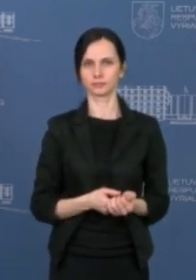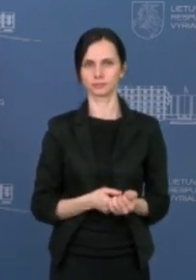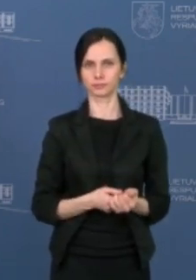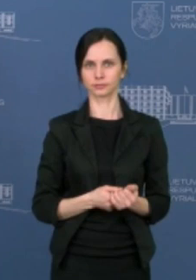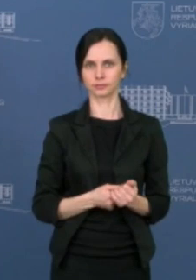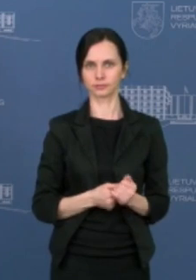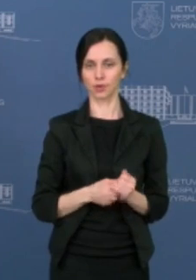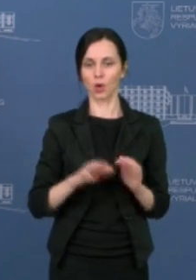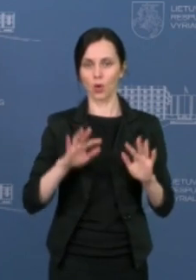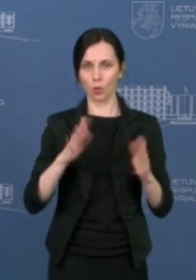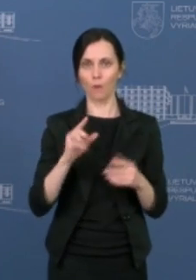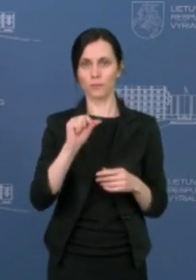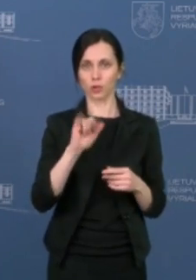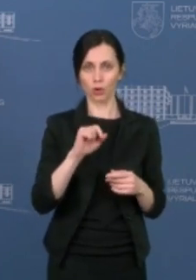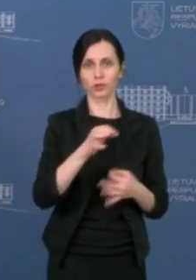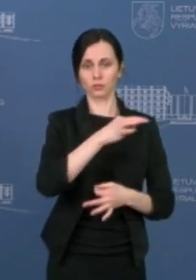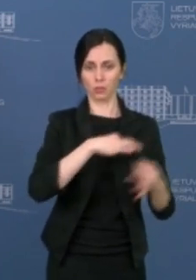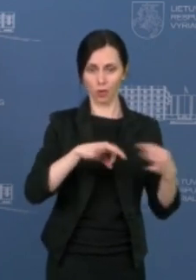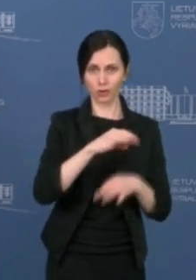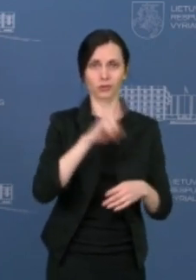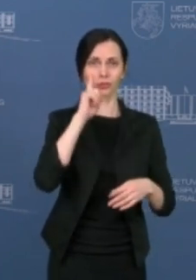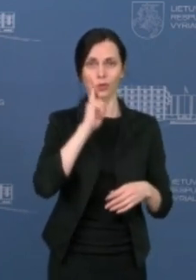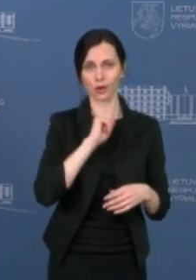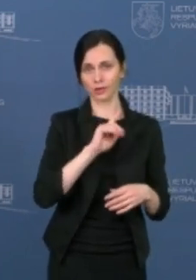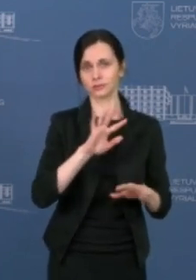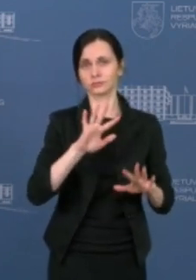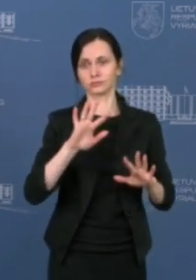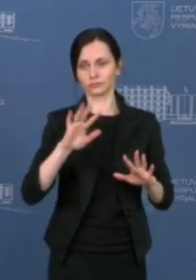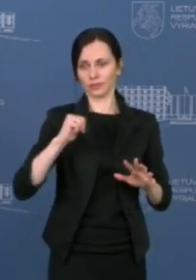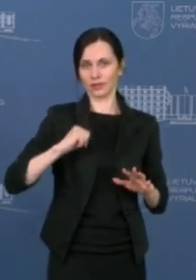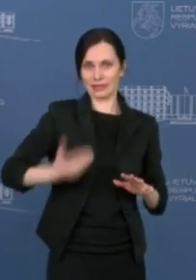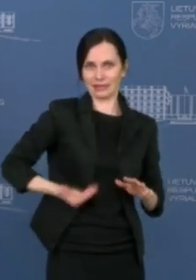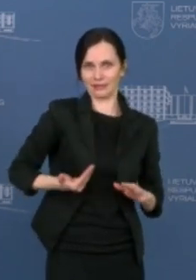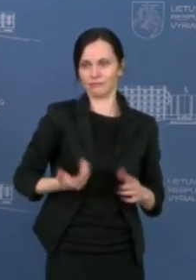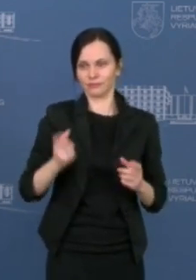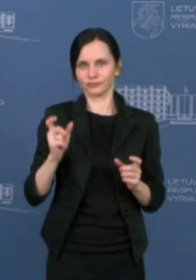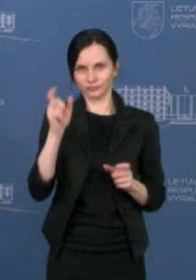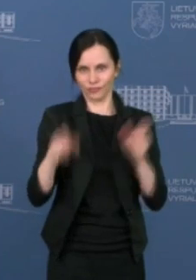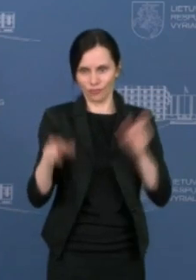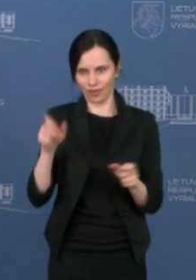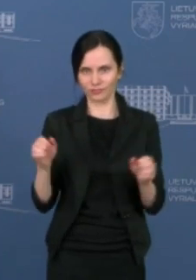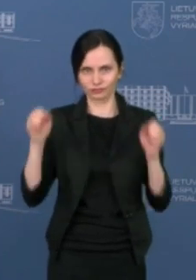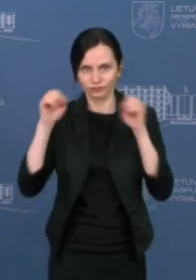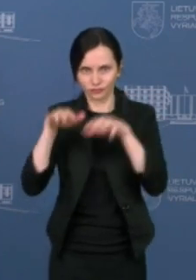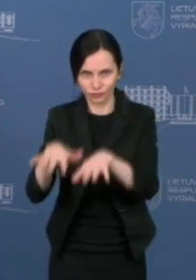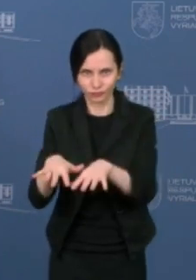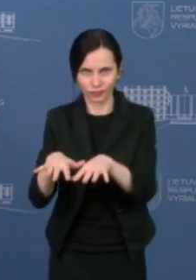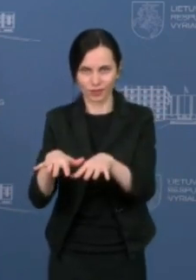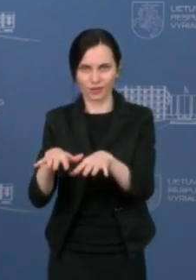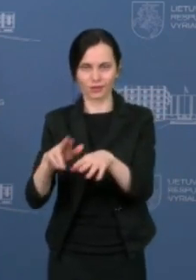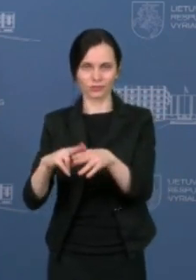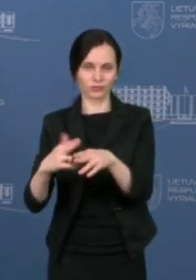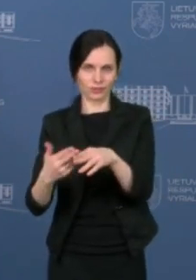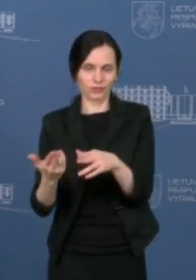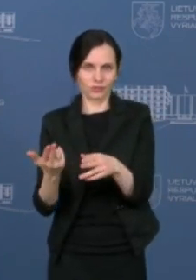dalykas, tai kalbama apie pilotinį projektą, kuris vyks, na, su gyvais žmonėmis, su vaikais. Ir